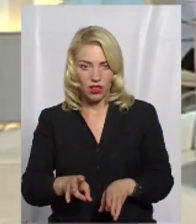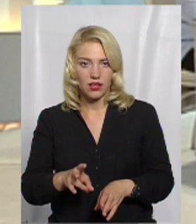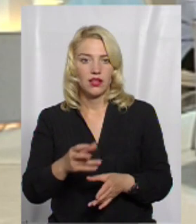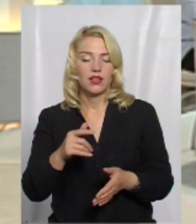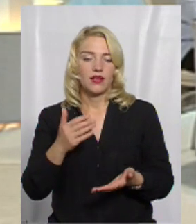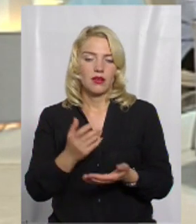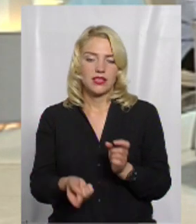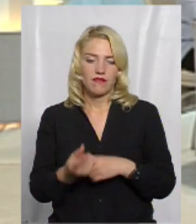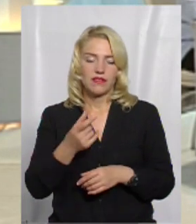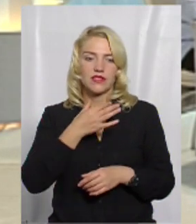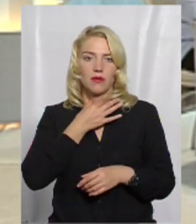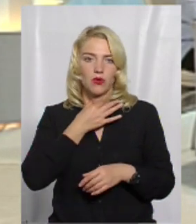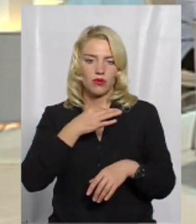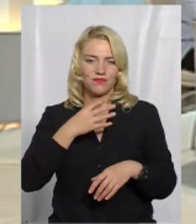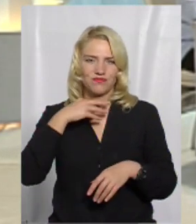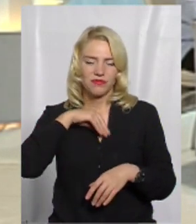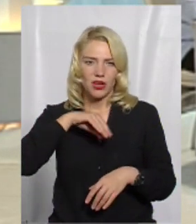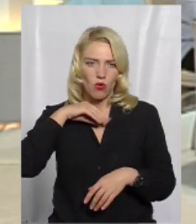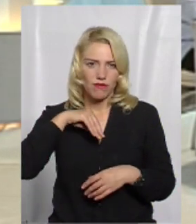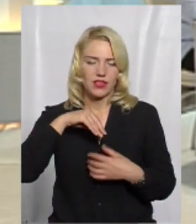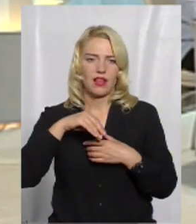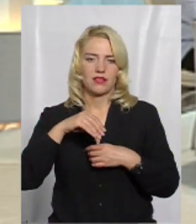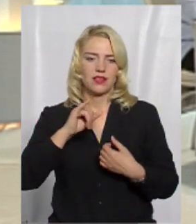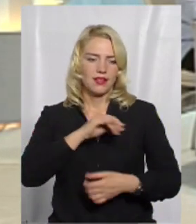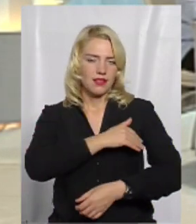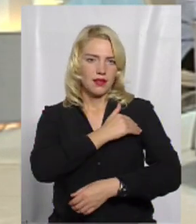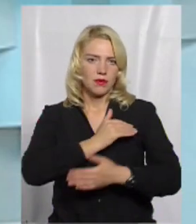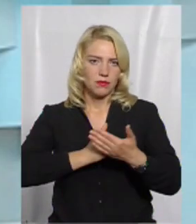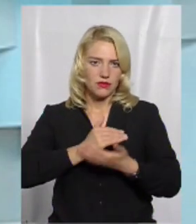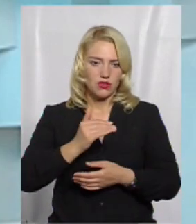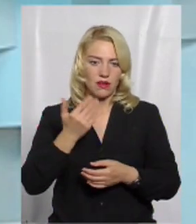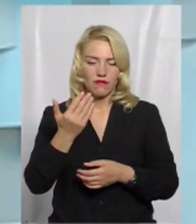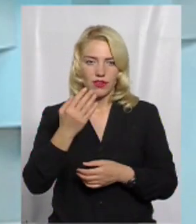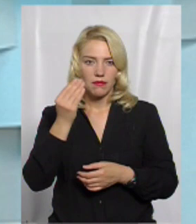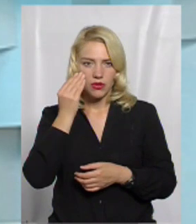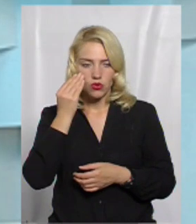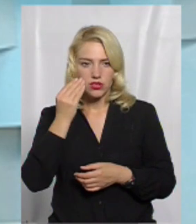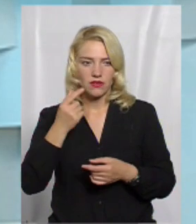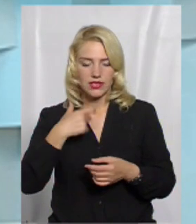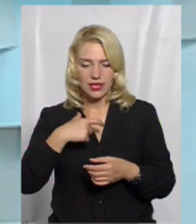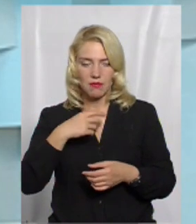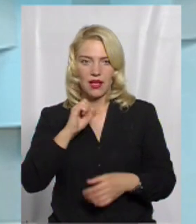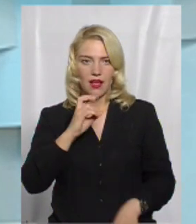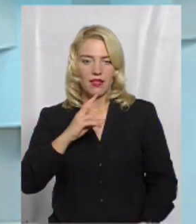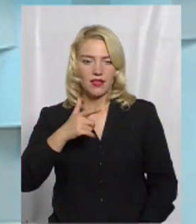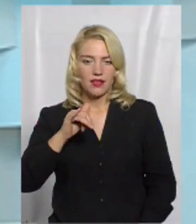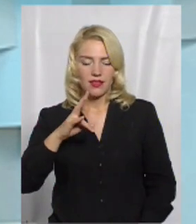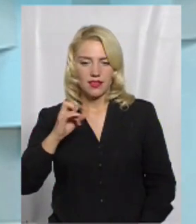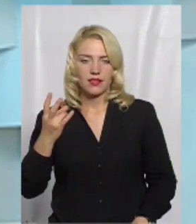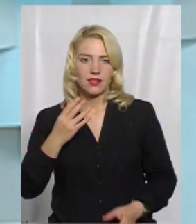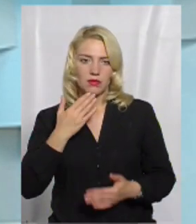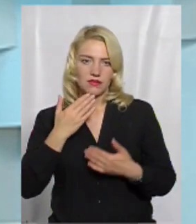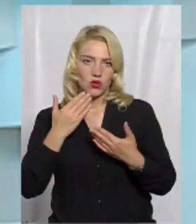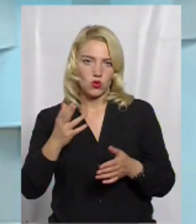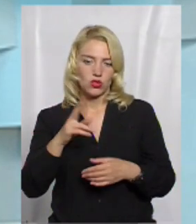біль в горлі, біль при ковтанні, підвищення температури тіла, ви запідозрили в себе ангіну, значить, треба звернутися до